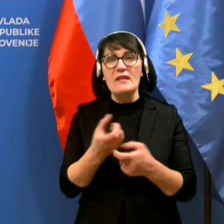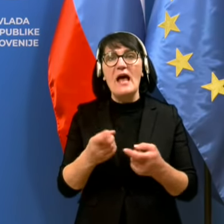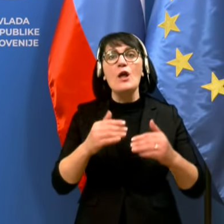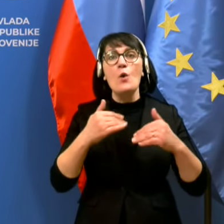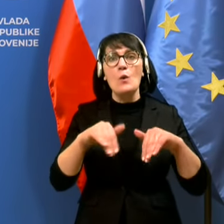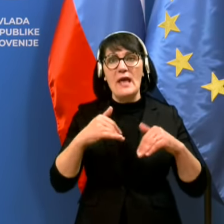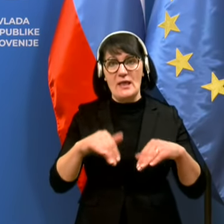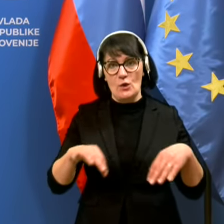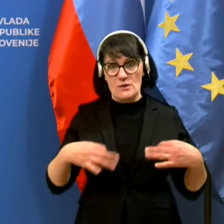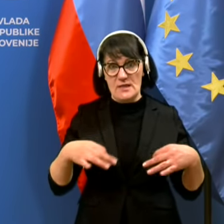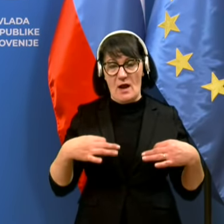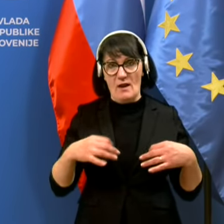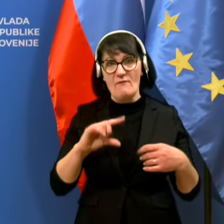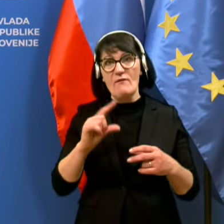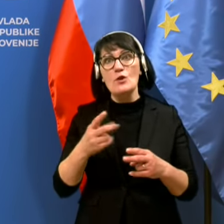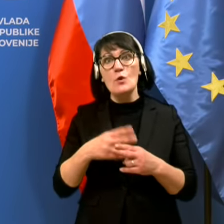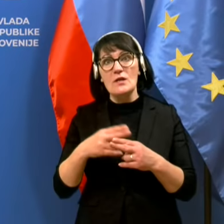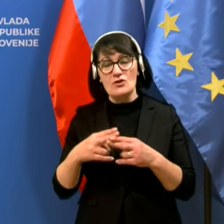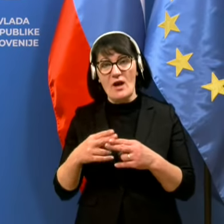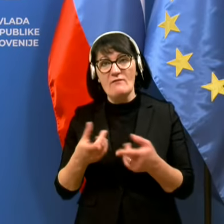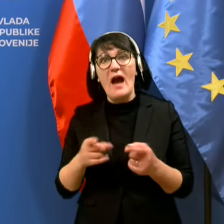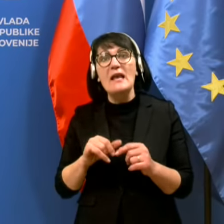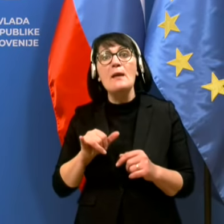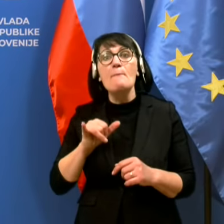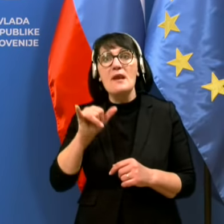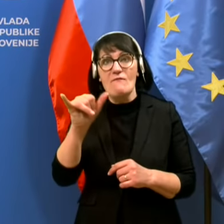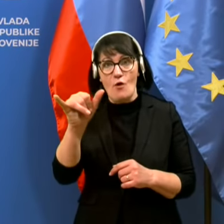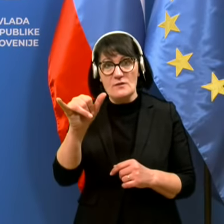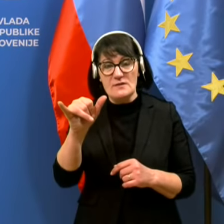zdravljenje ali pa kakšnega